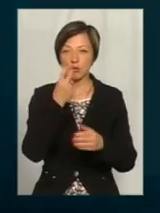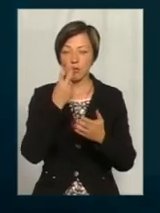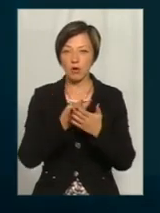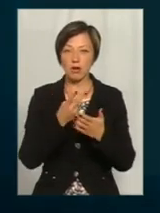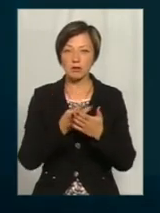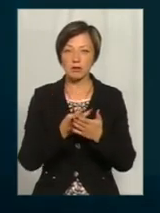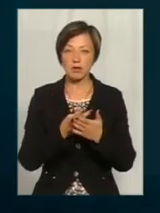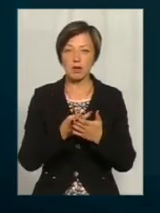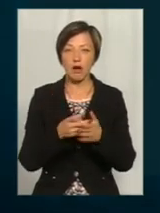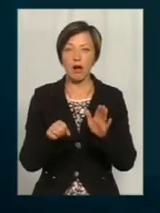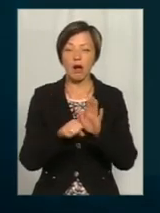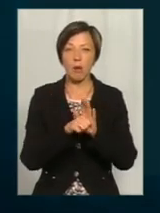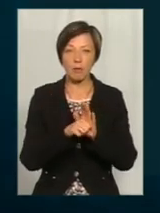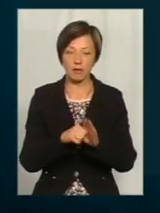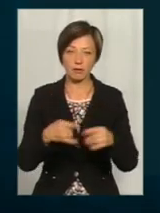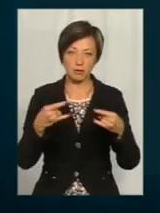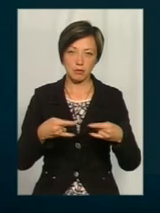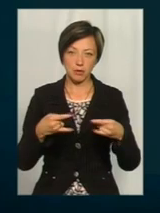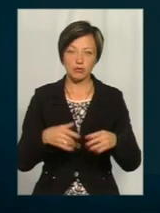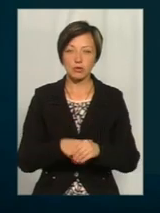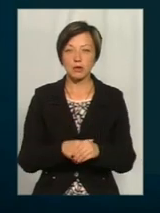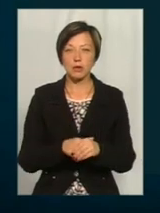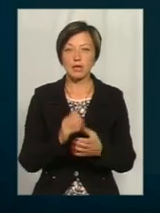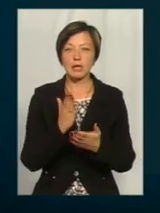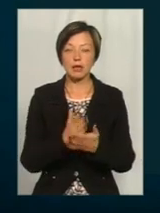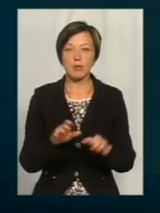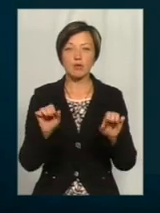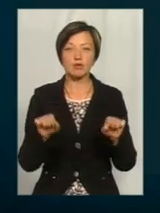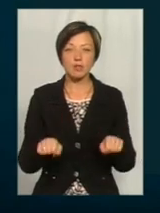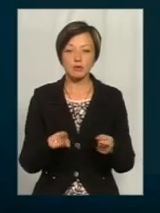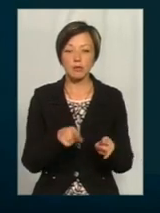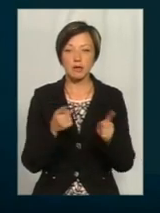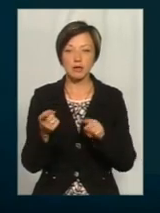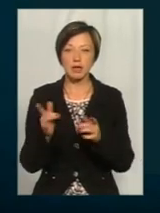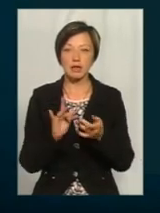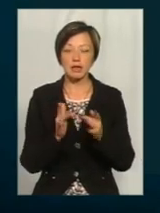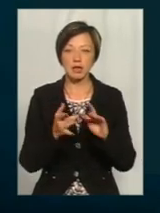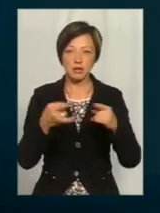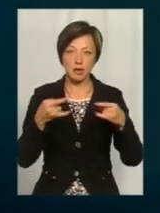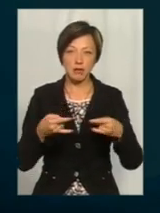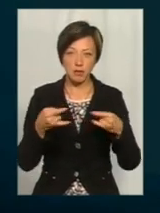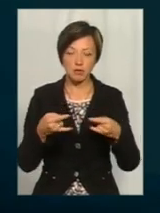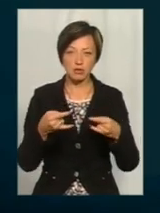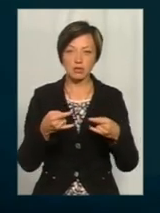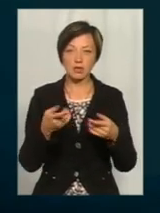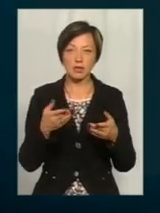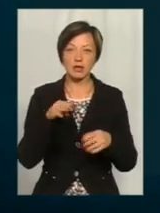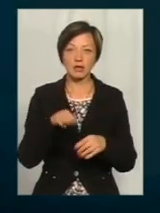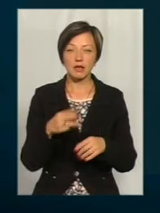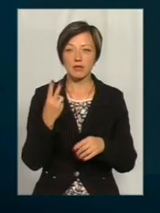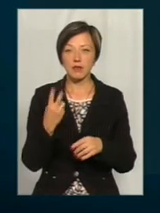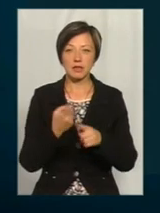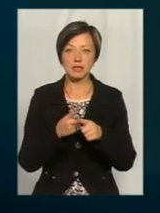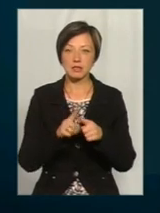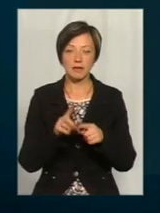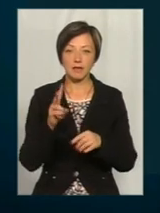динаміка кабельна телебачення. Є можливість перейти на інтернет-телебачення. Тобто на цей момент Т2 все